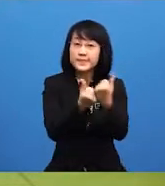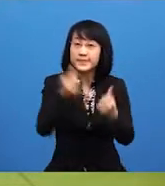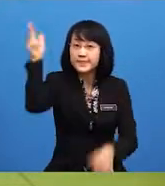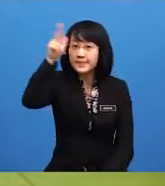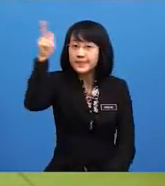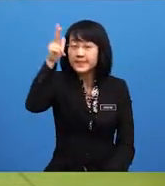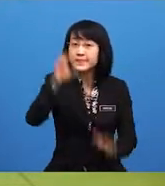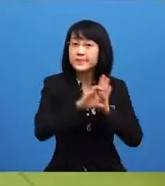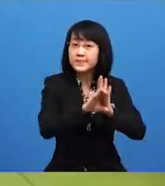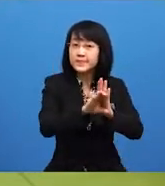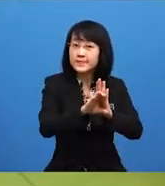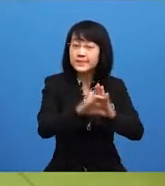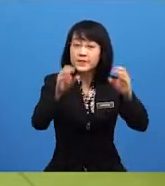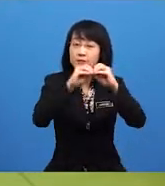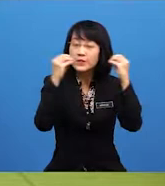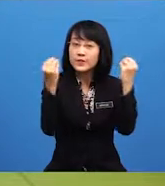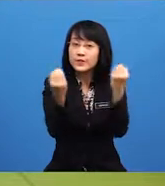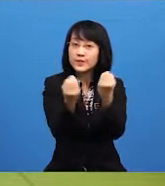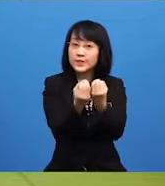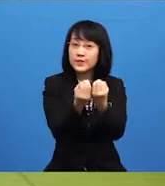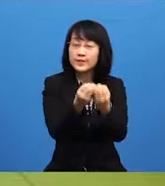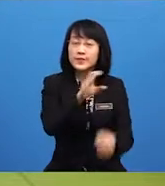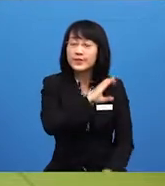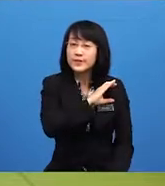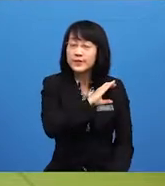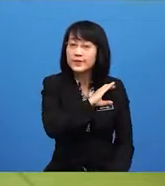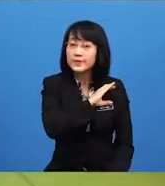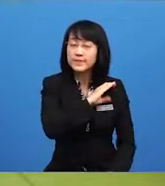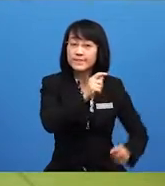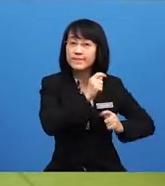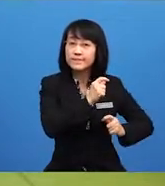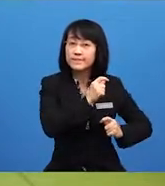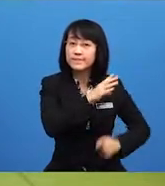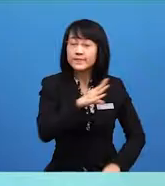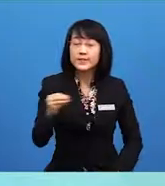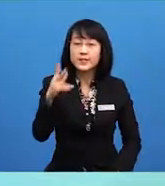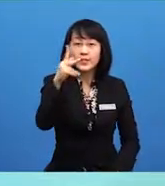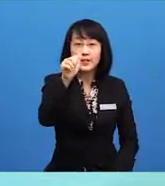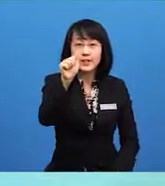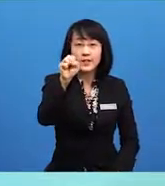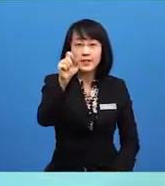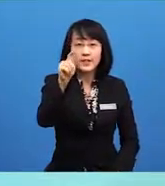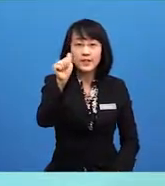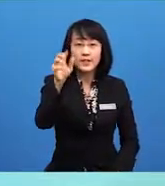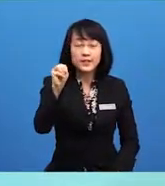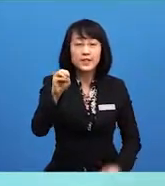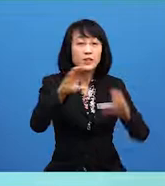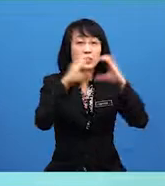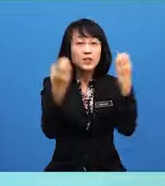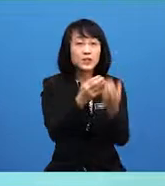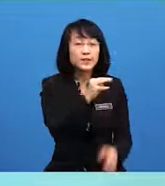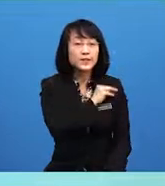seperti organisasi polis, tentera dan kastam. Jemaah menteri